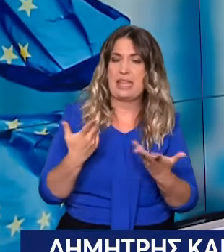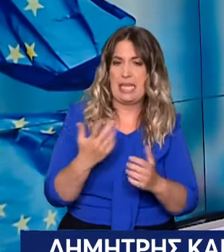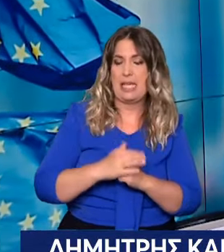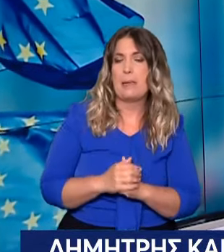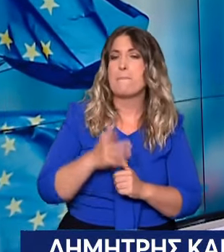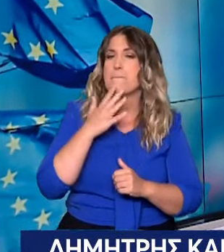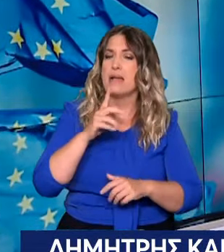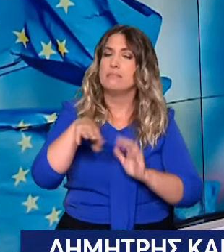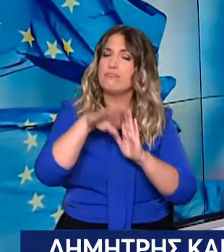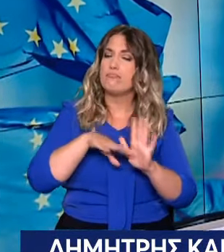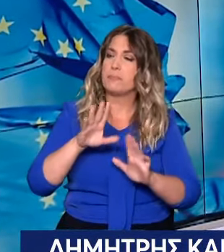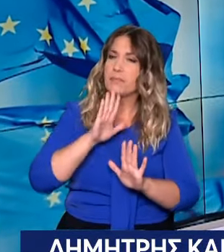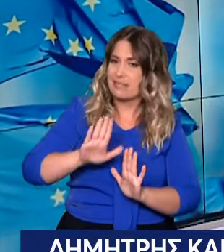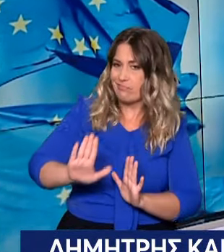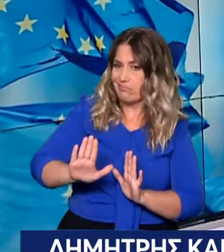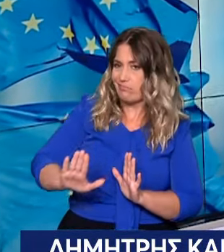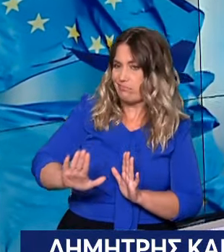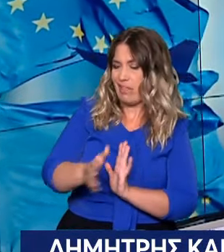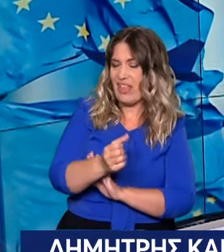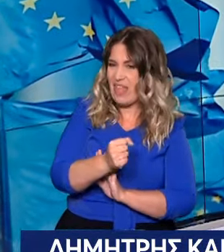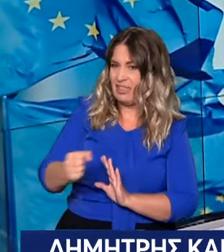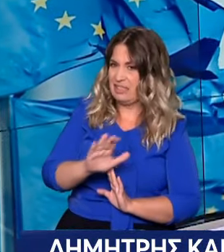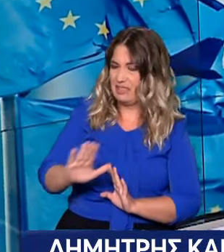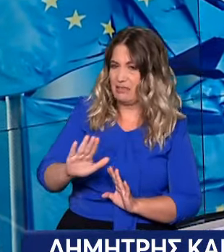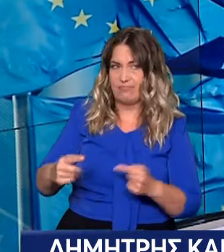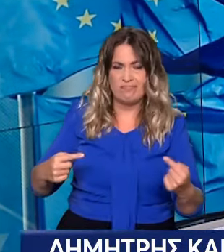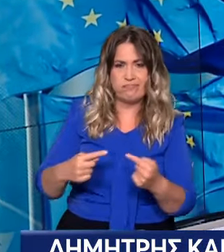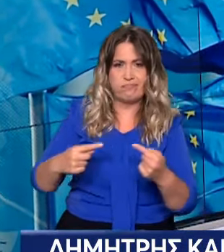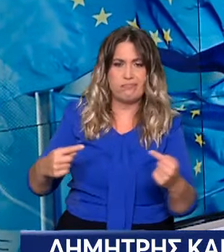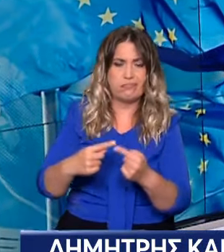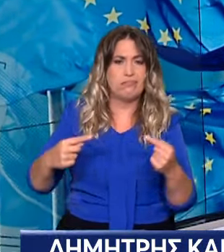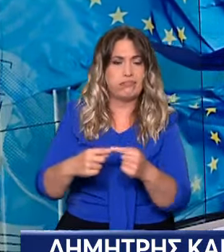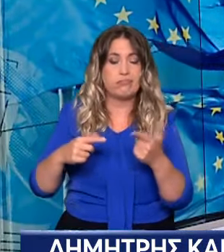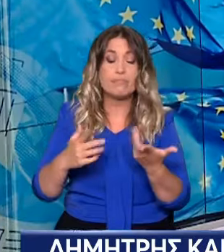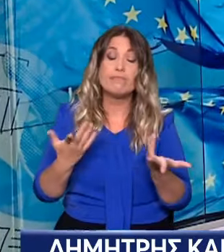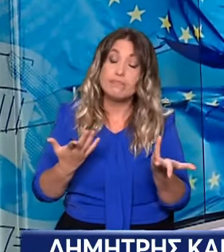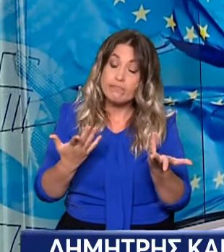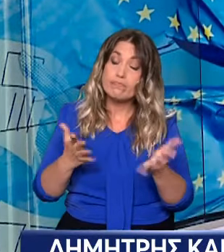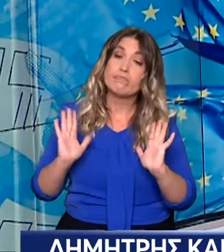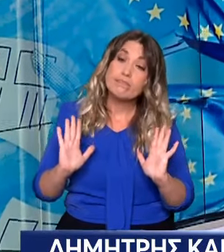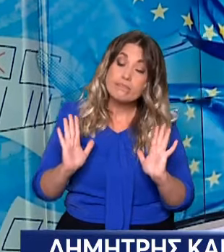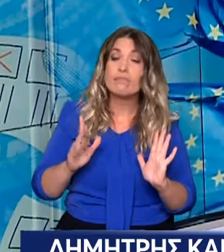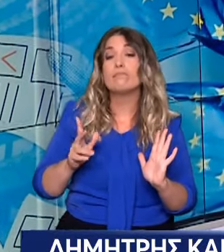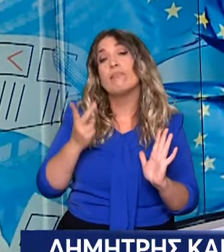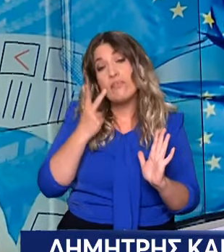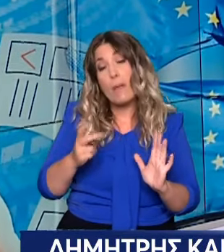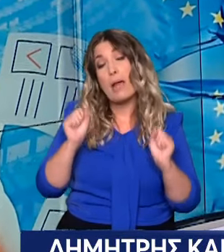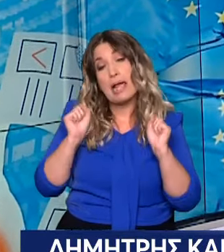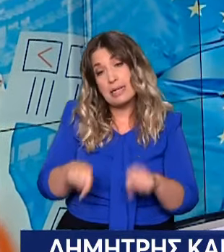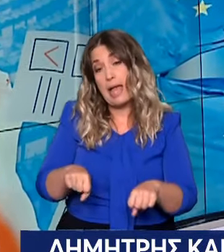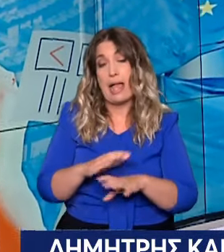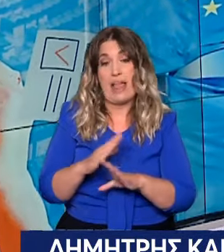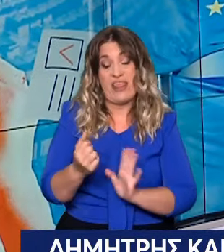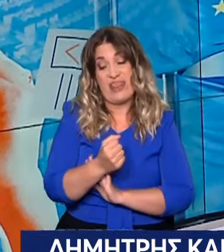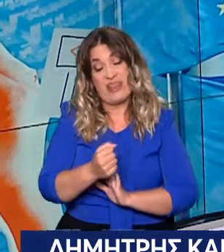περιθώριο. Να δημιουργεί δηλαδή μεγάλες πλειοψηφίες ενάντια στα άκρα. Όμως, είναι τέτοια η άνοδος της Λεπέν που μπορεί να